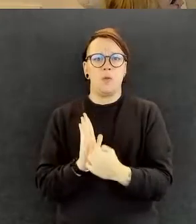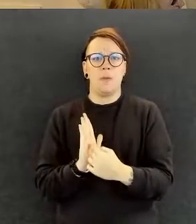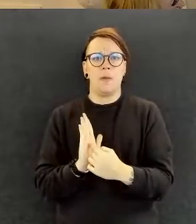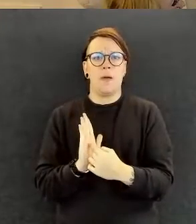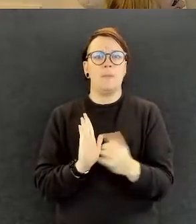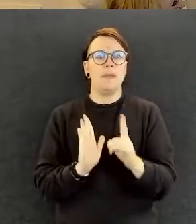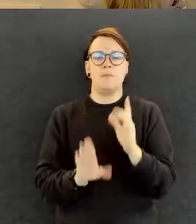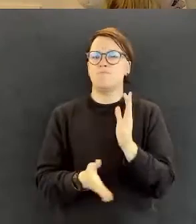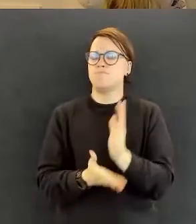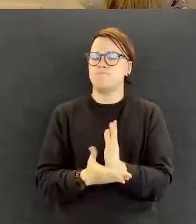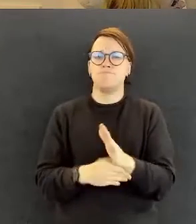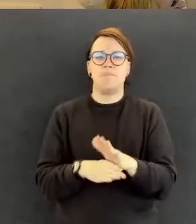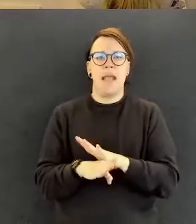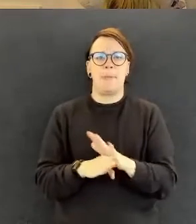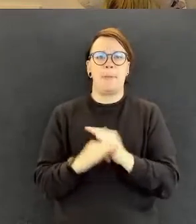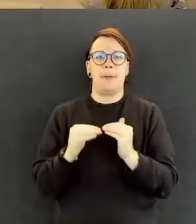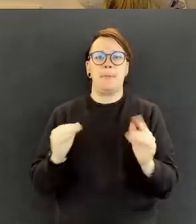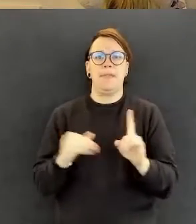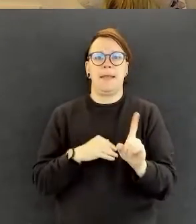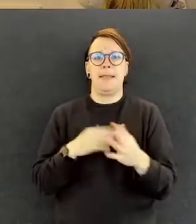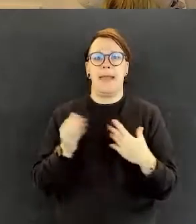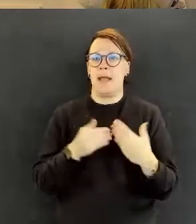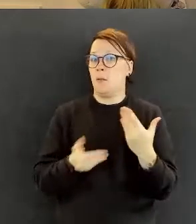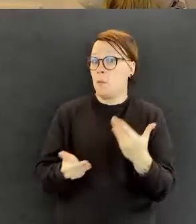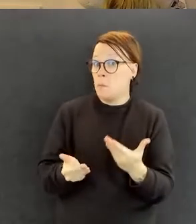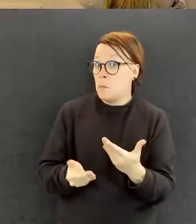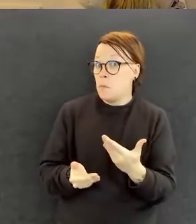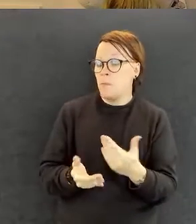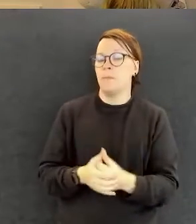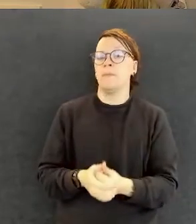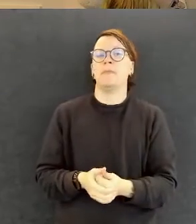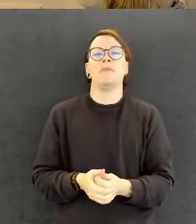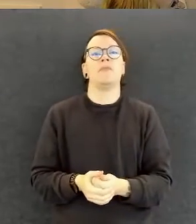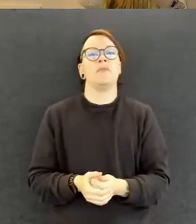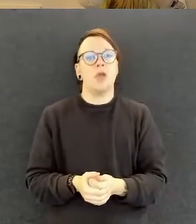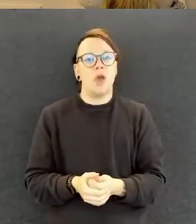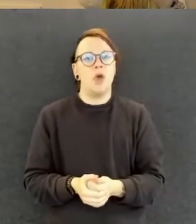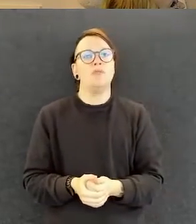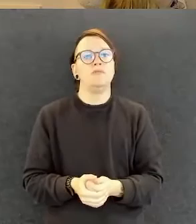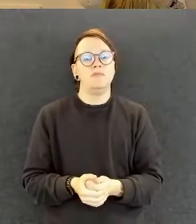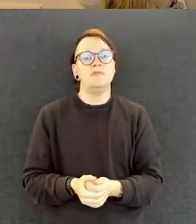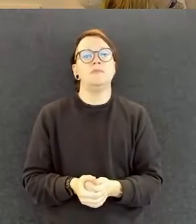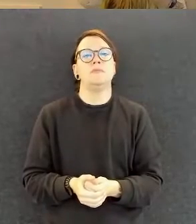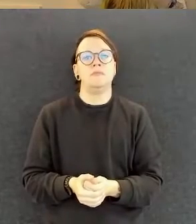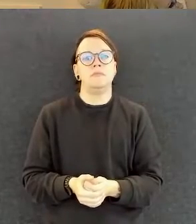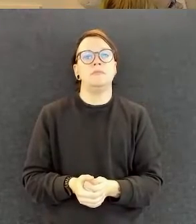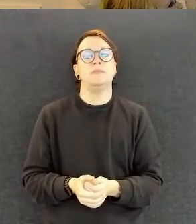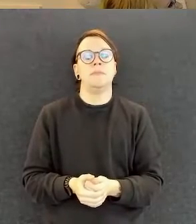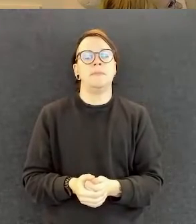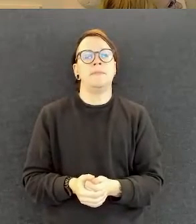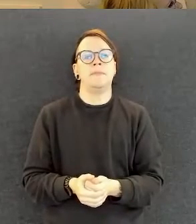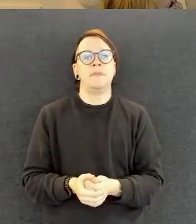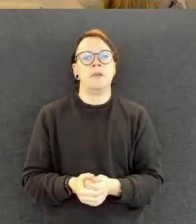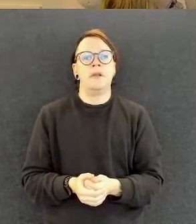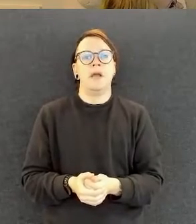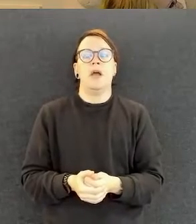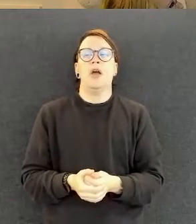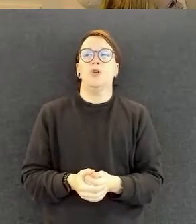Niin. se oikeastaan näen sen sillä tavalla, että se tarkoittaa sitä, että